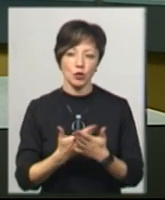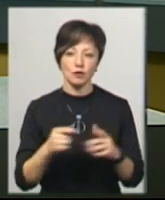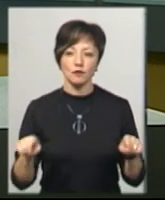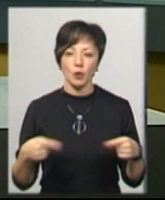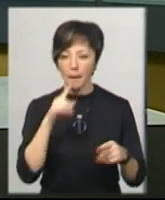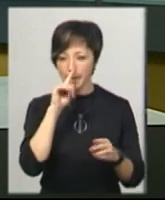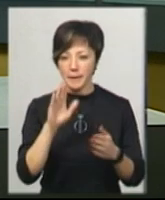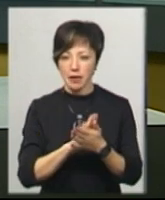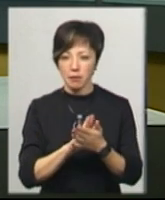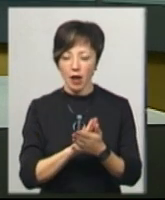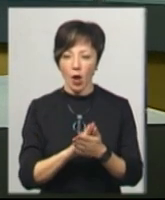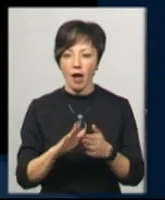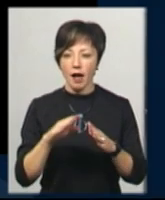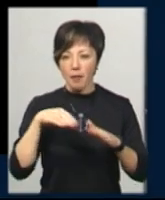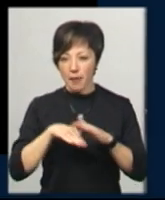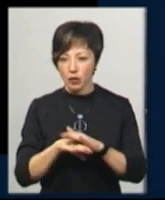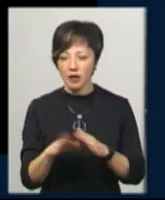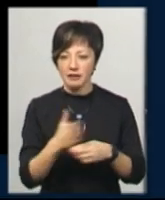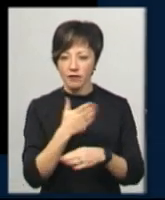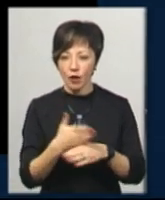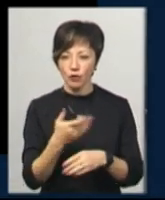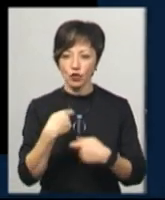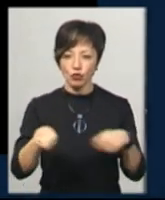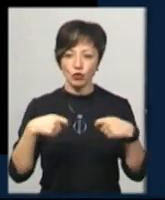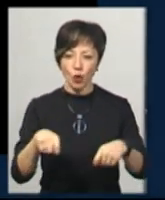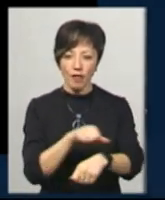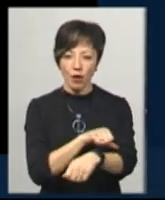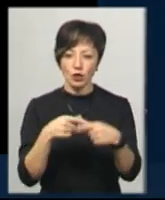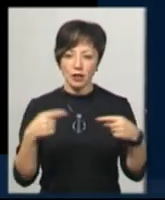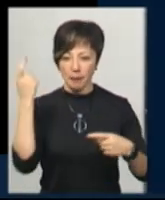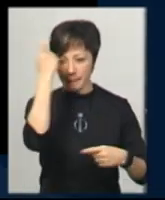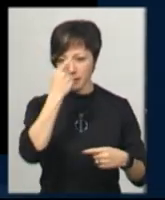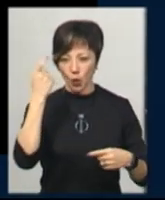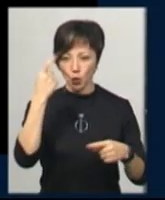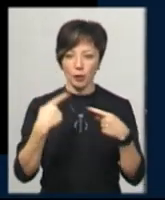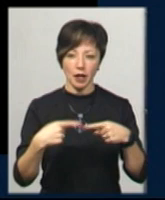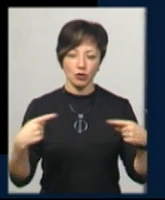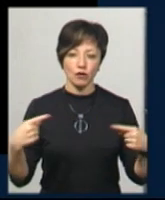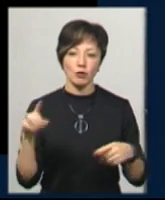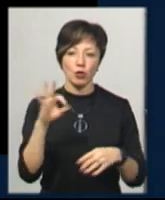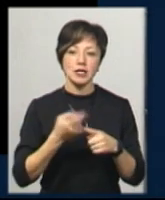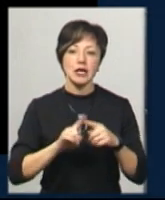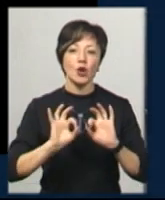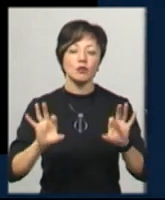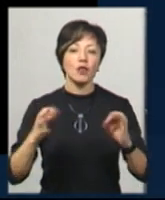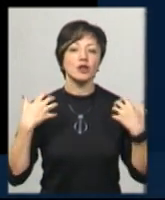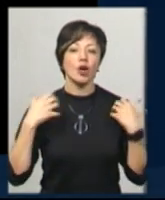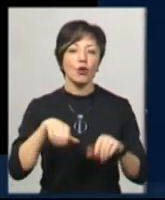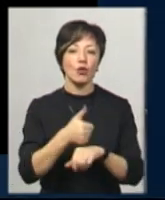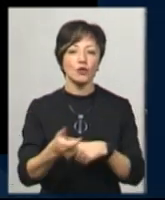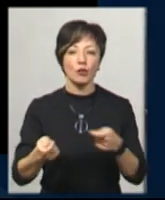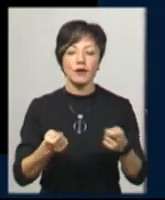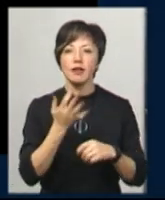створенні підпільної лабораторії з виготовлення та збуту наркотичних засобів та психотропних речовин. Про це розповів начальник головного